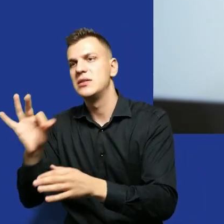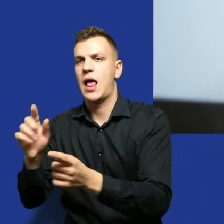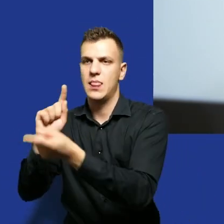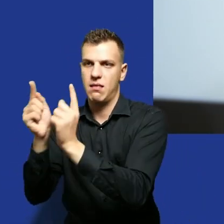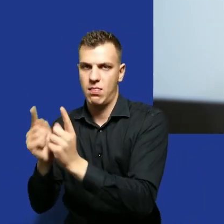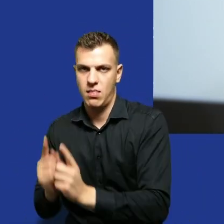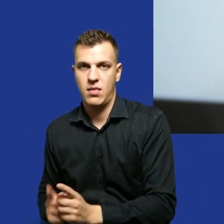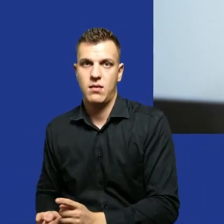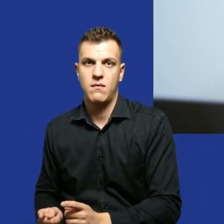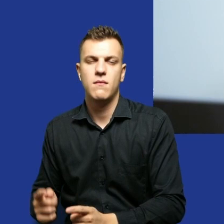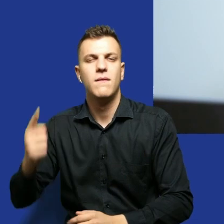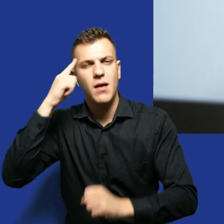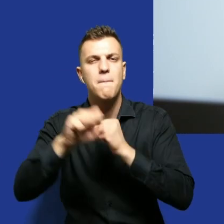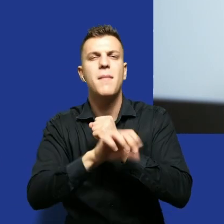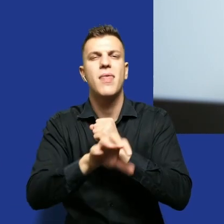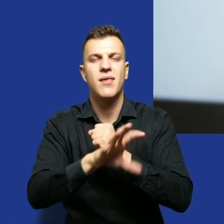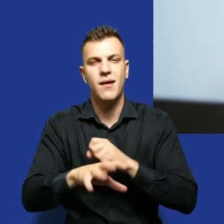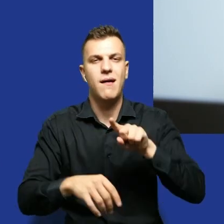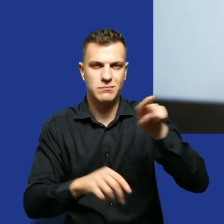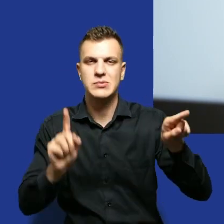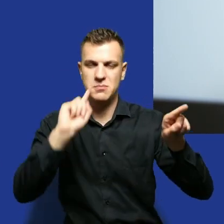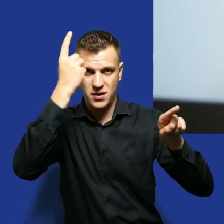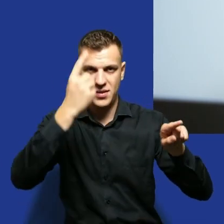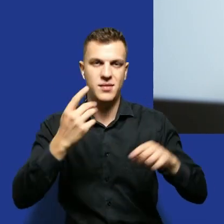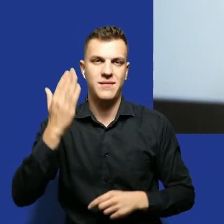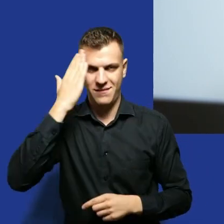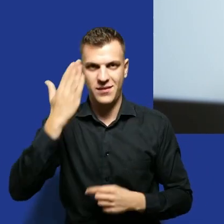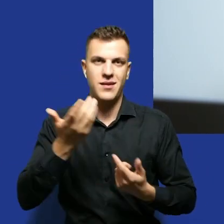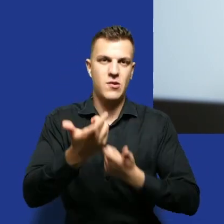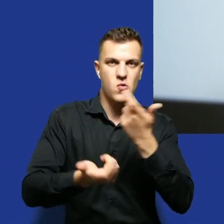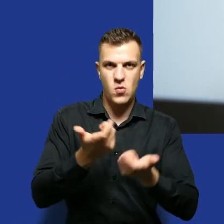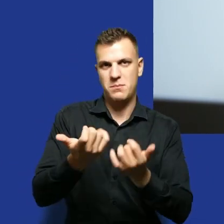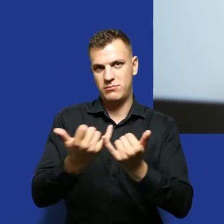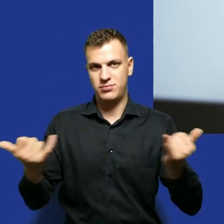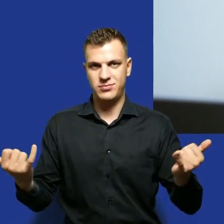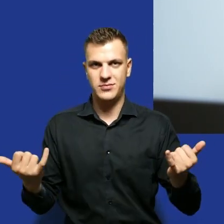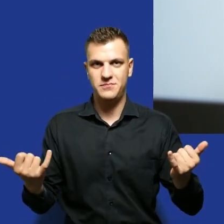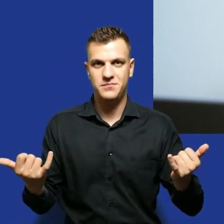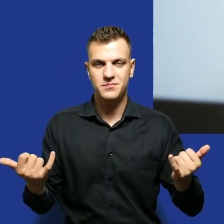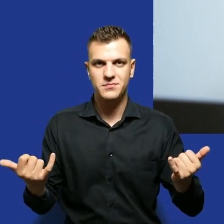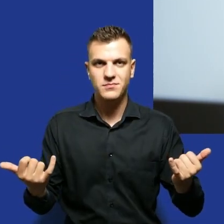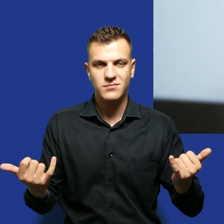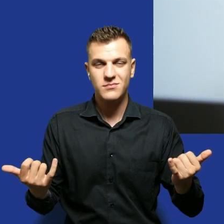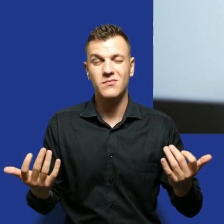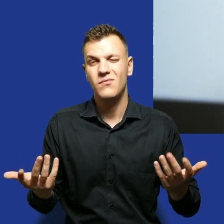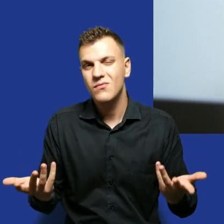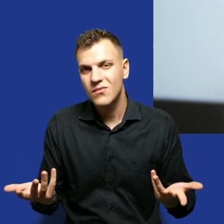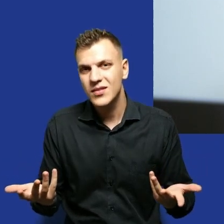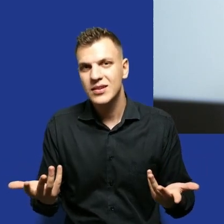to doskonale wiedzą, gdzie tutaj, gdzie są granice, gdzie, jak trzeba postępować, i ja też starałem się o tym powiedzieć,